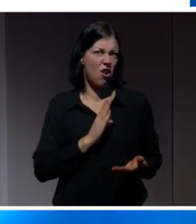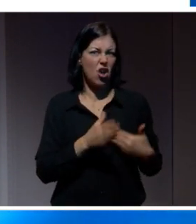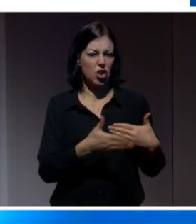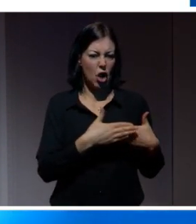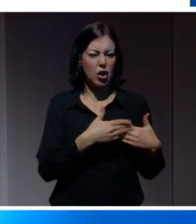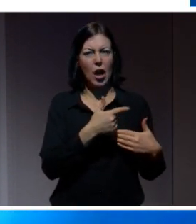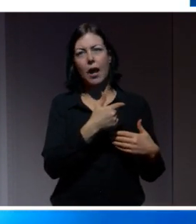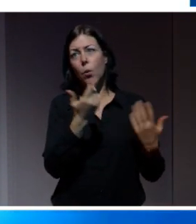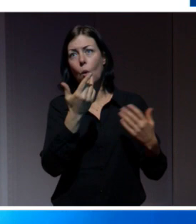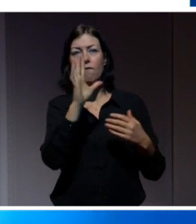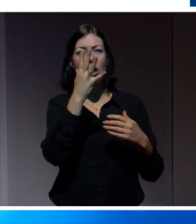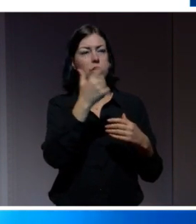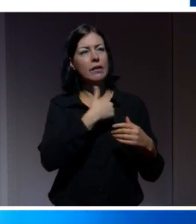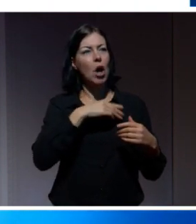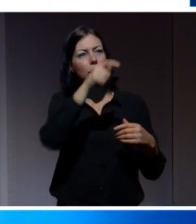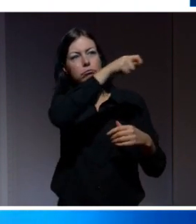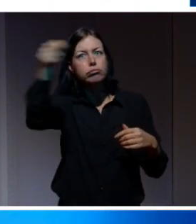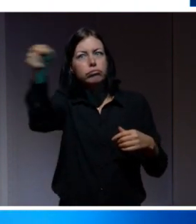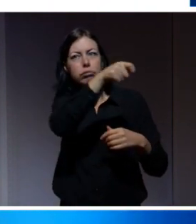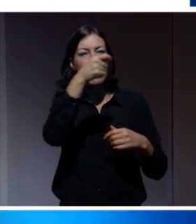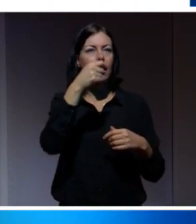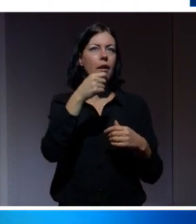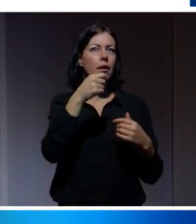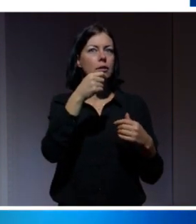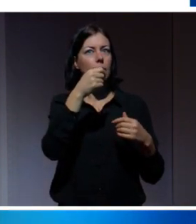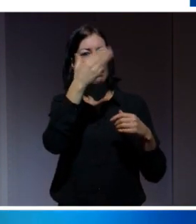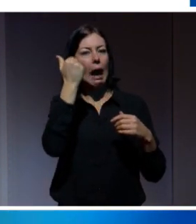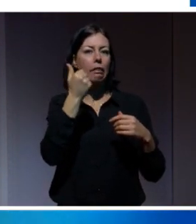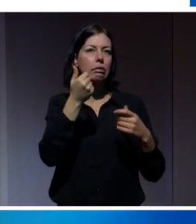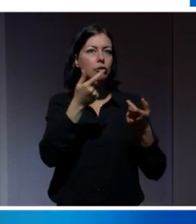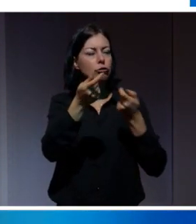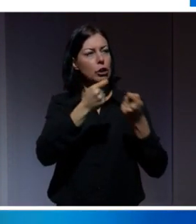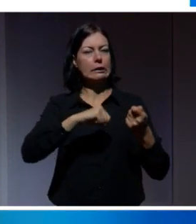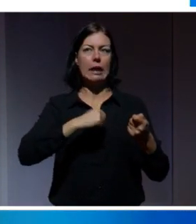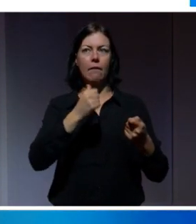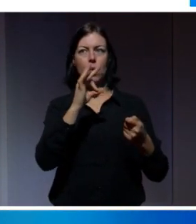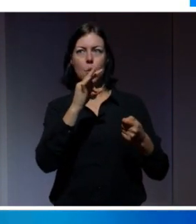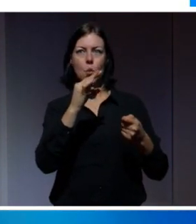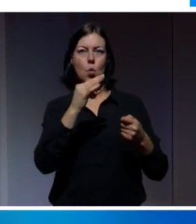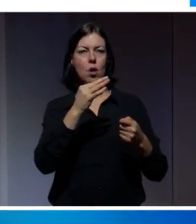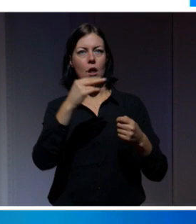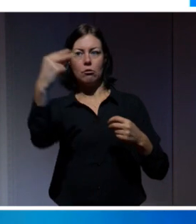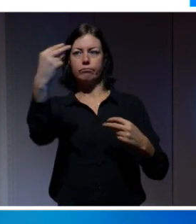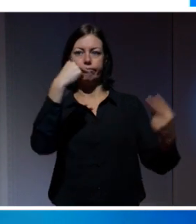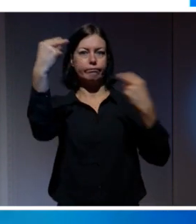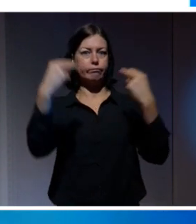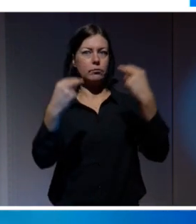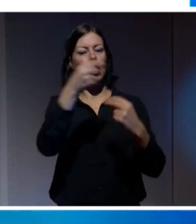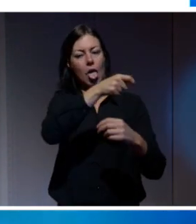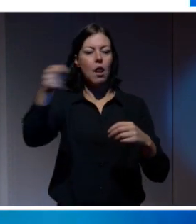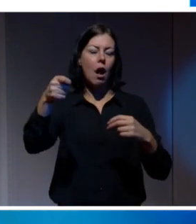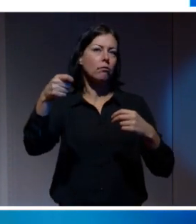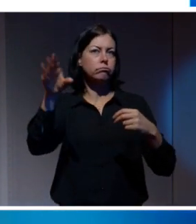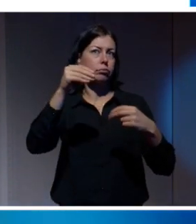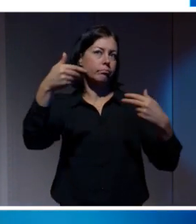har jalousier för fönster och så vidare som hjälper oss att reglera insynen i våra hem och våra hus och våra rum.